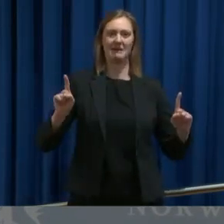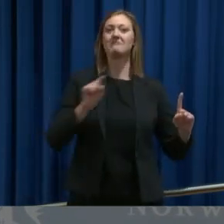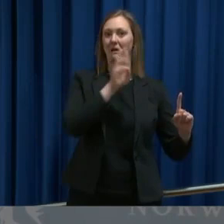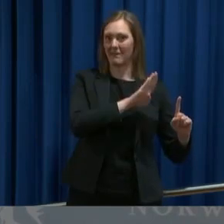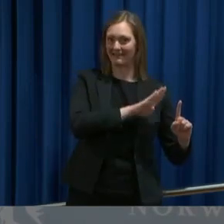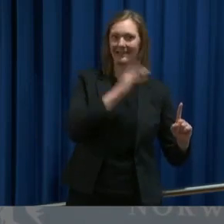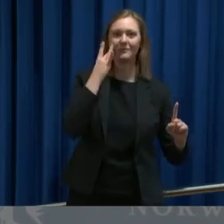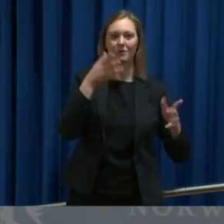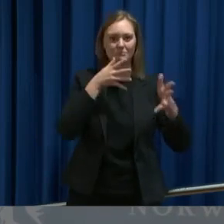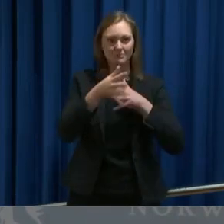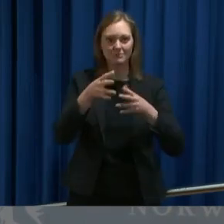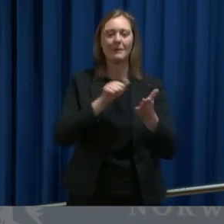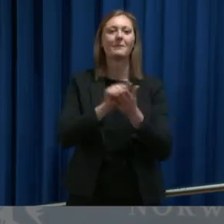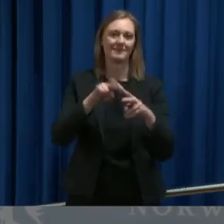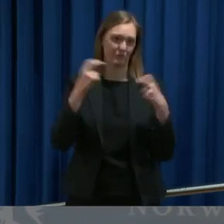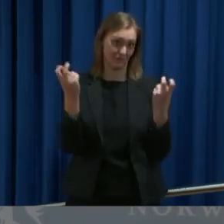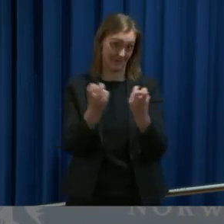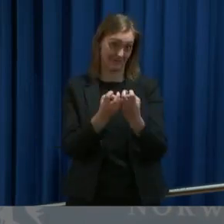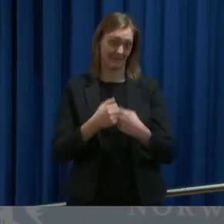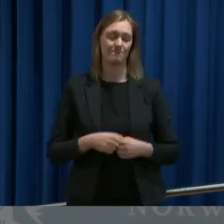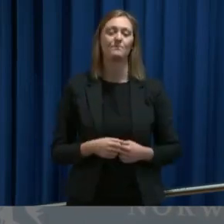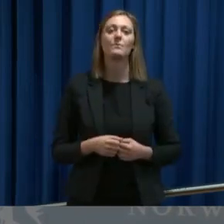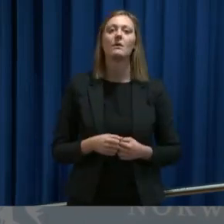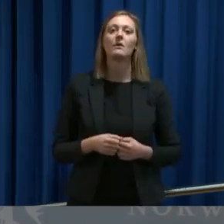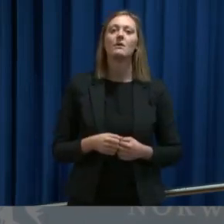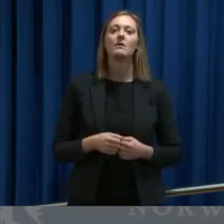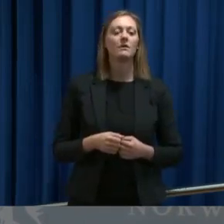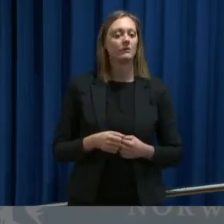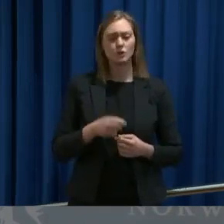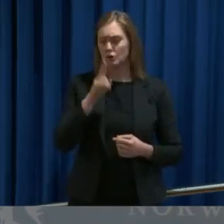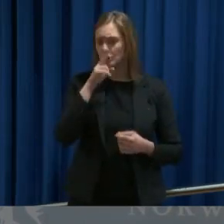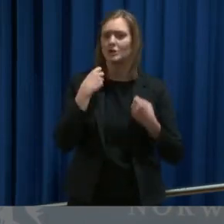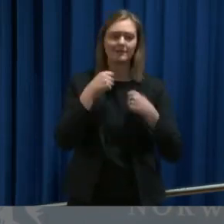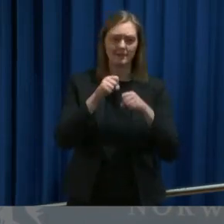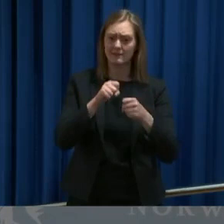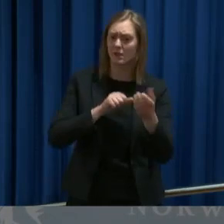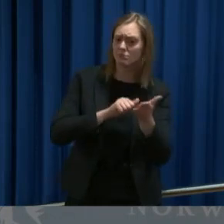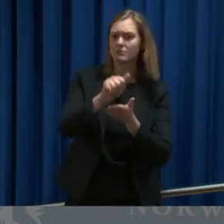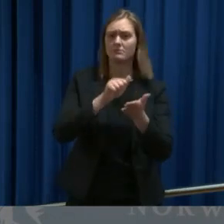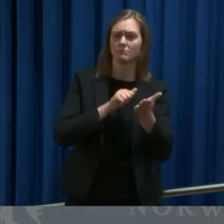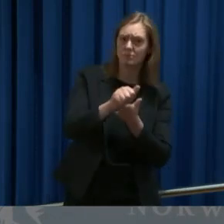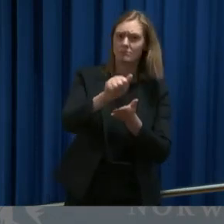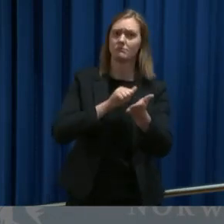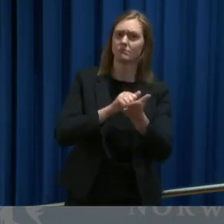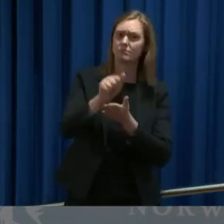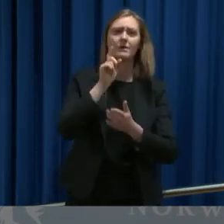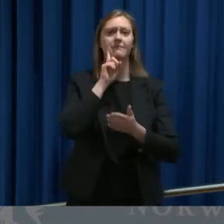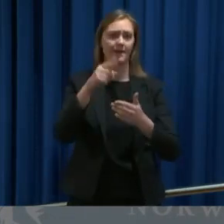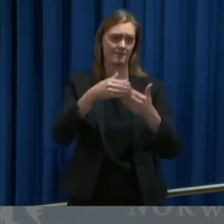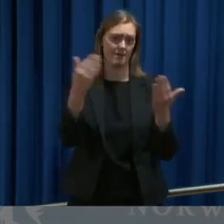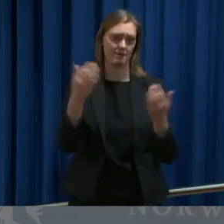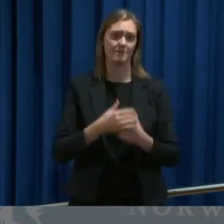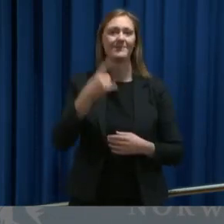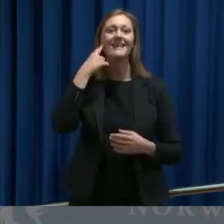denne pressekonferansen. Det er jo sånn at det kommer nye tiltak hver eneste dag. I